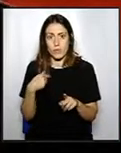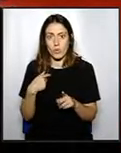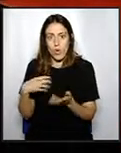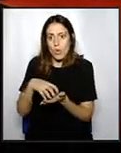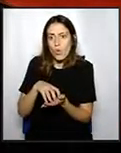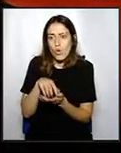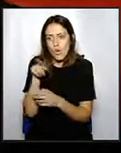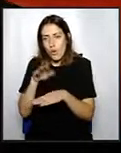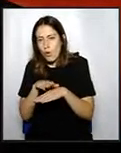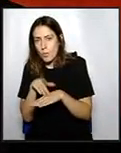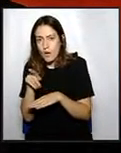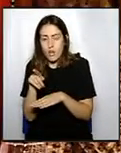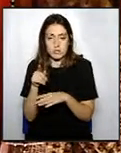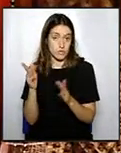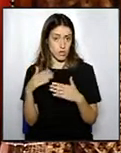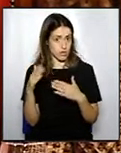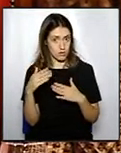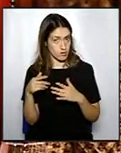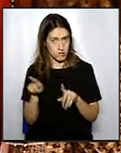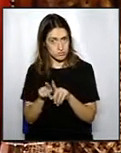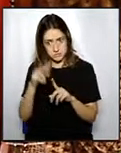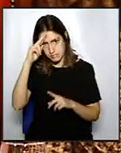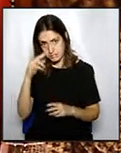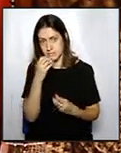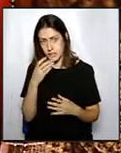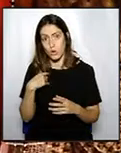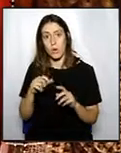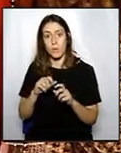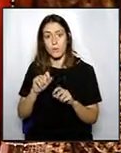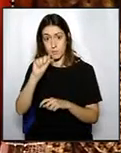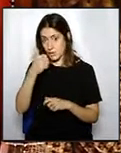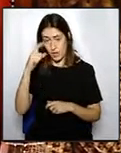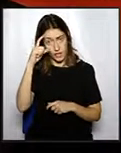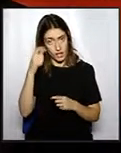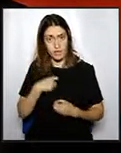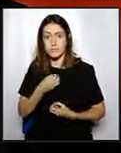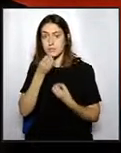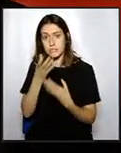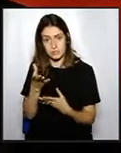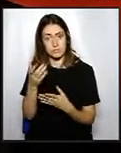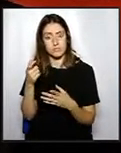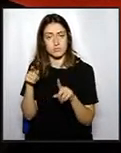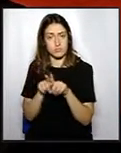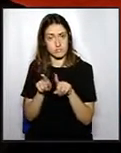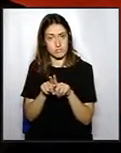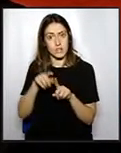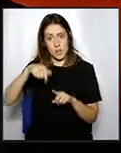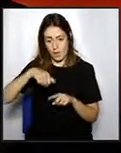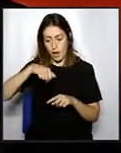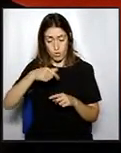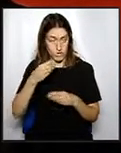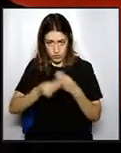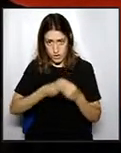ni la seva vulnerabilitat. Això que quedi clar, des del primer dia jo li vaig manifestar amb vostè, i ho manifesto avui, públicament,